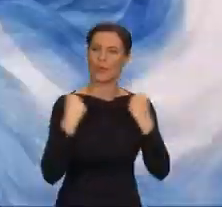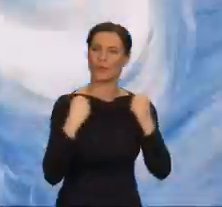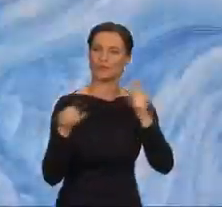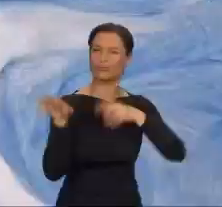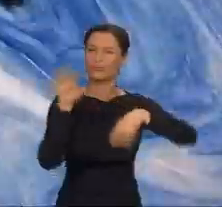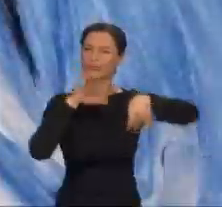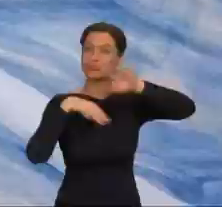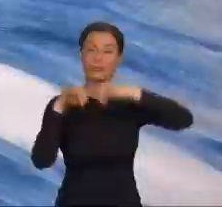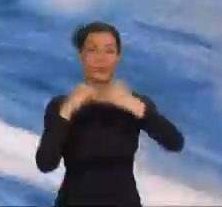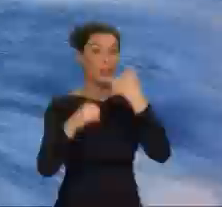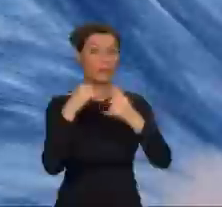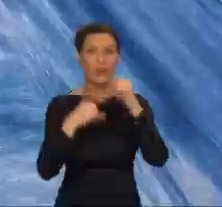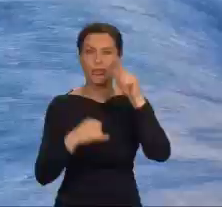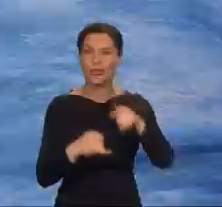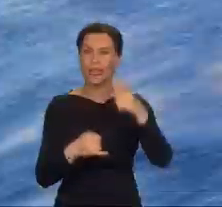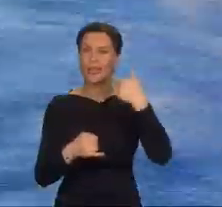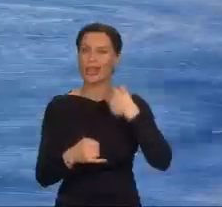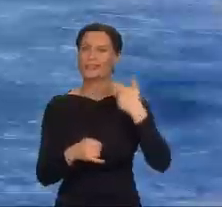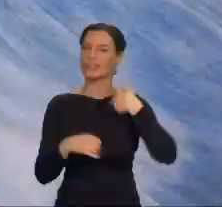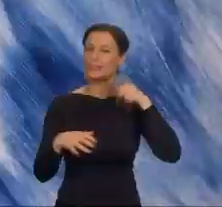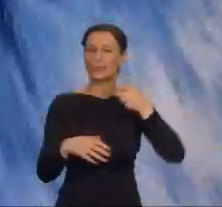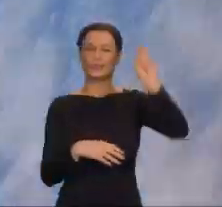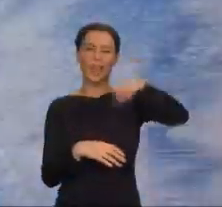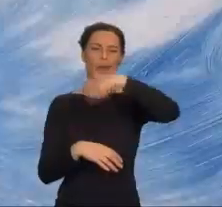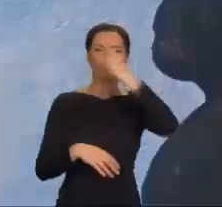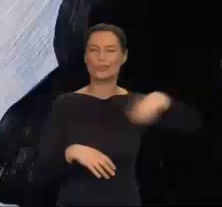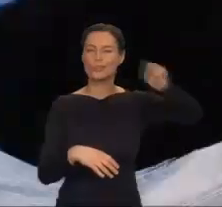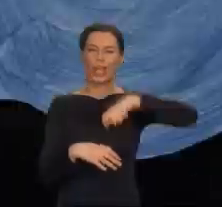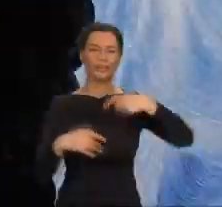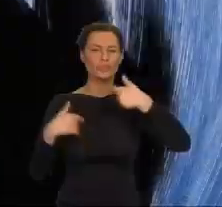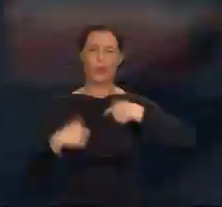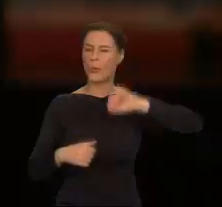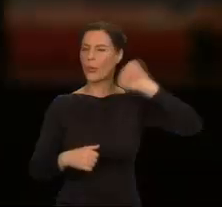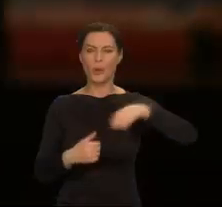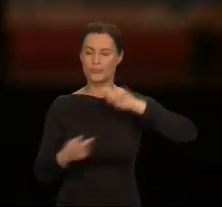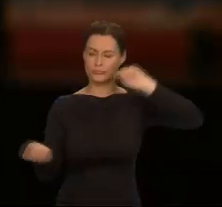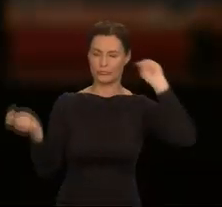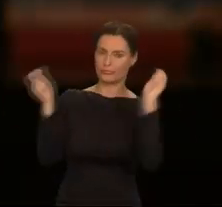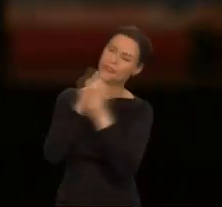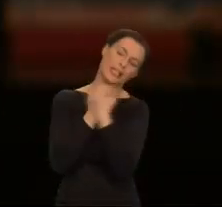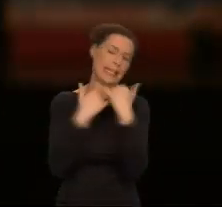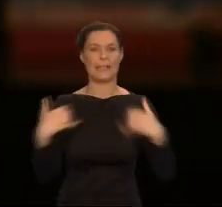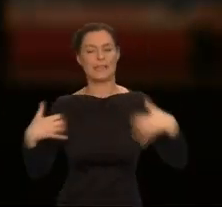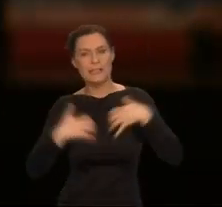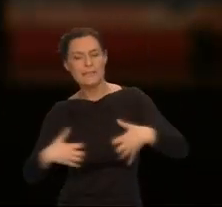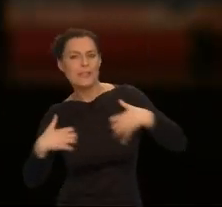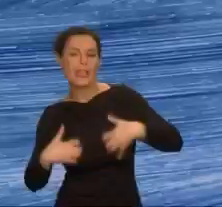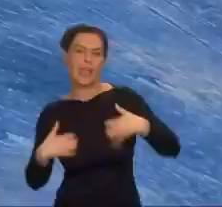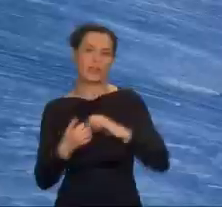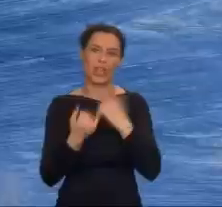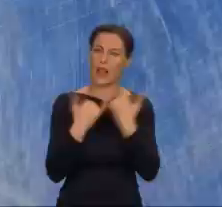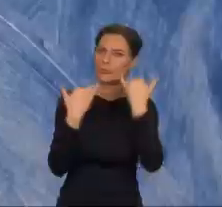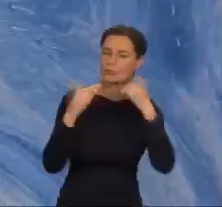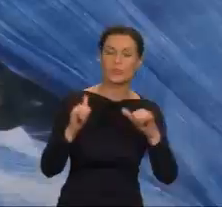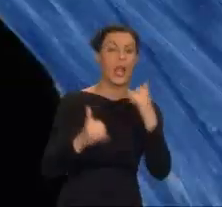Jeśli jesteś biegłym czarnoksiężnikiem, możesz zmienić się w inną istotę, ale uważaj, pozostając nią zbyt